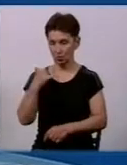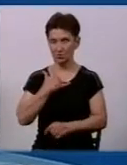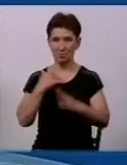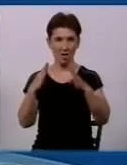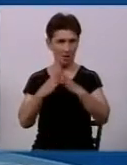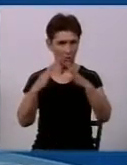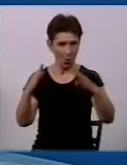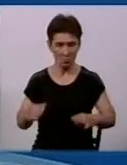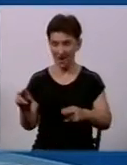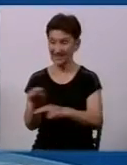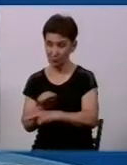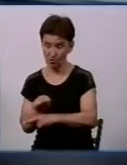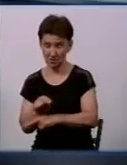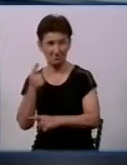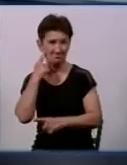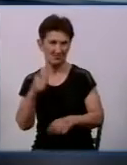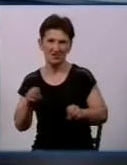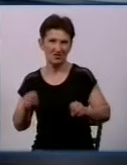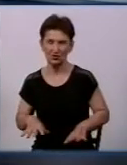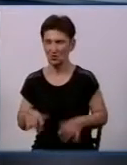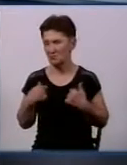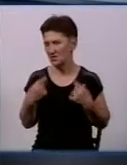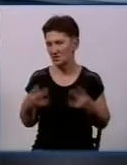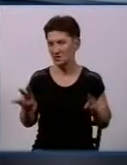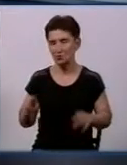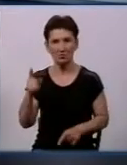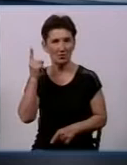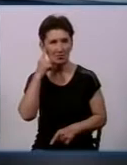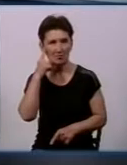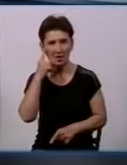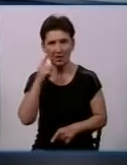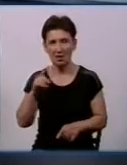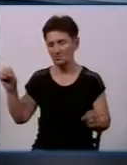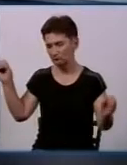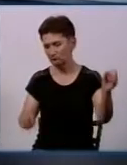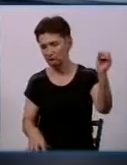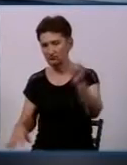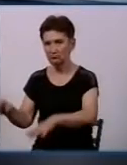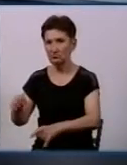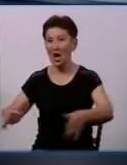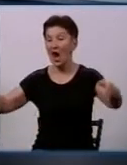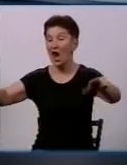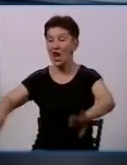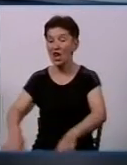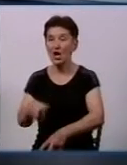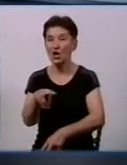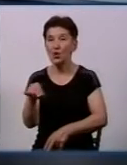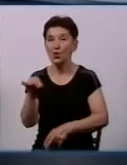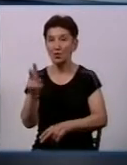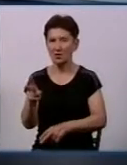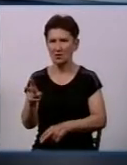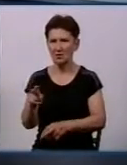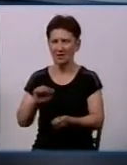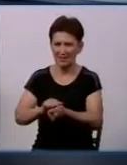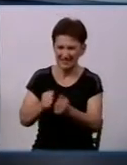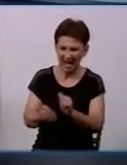і вирішила, що їй не потрібно думати, де діти цей мусор. А вона взяла і накидала в люк пожежного гідранта це глобито і